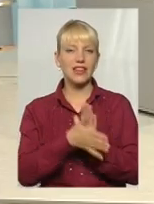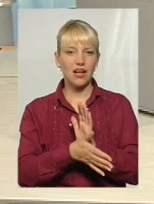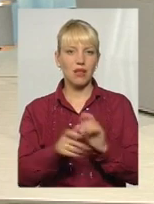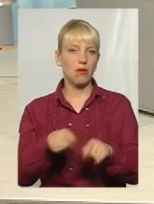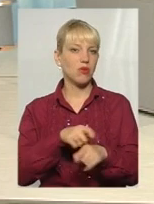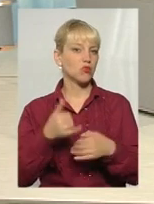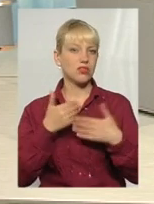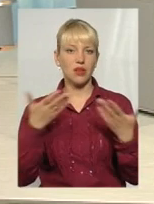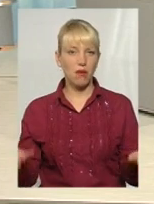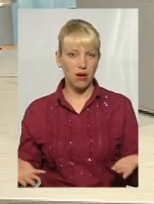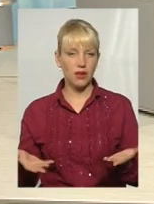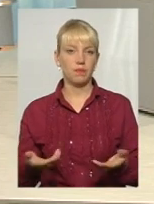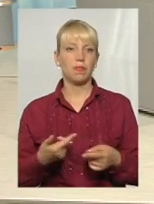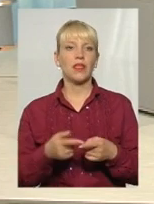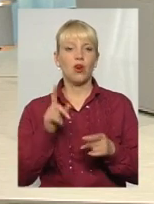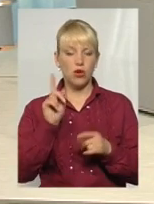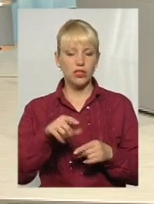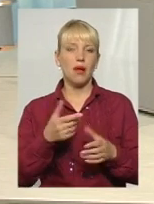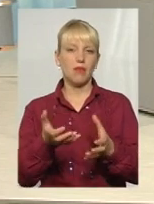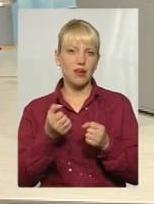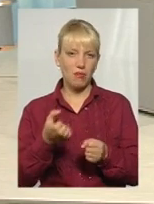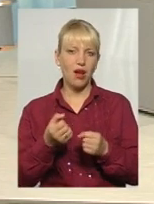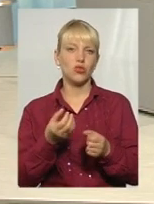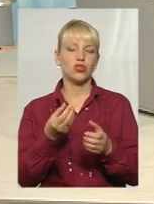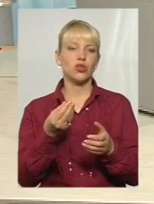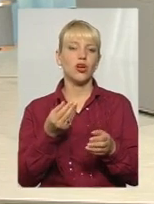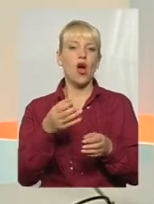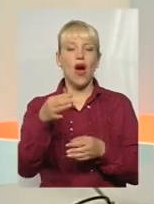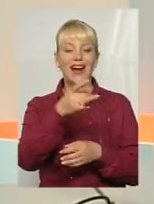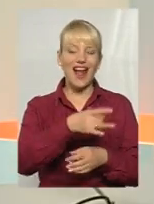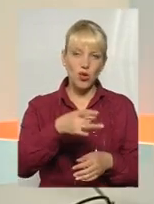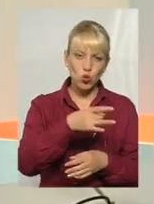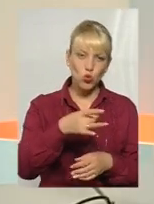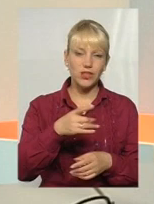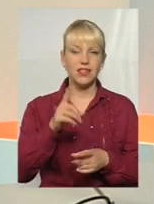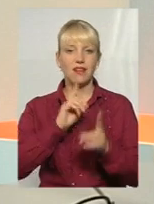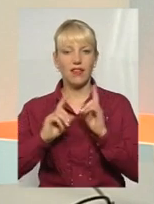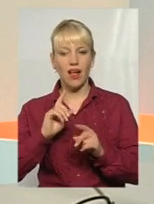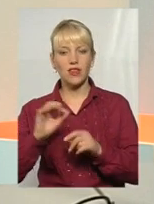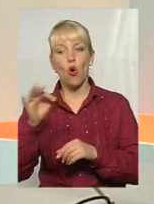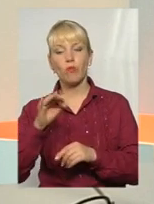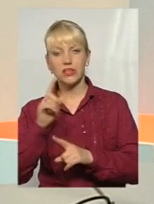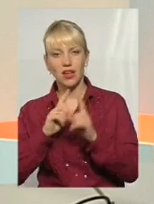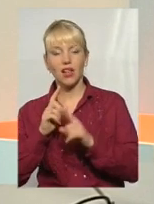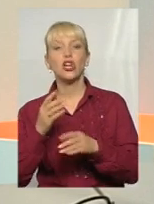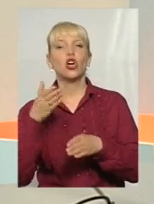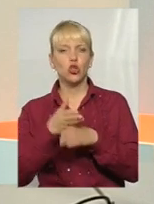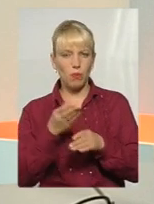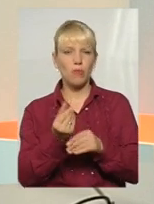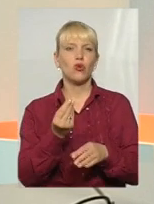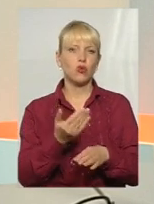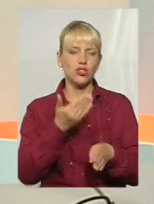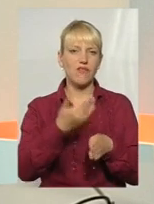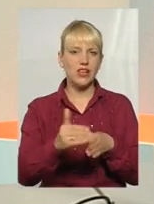немає. Хоча приймають переграми і районні ради, обласні ради, нам допомагають, але це допомагають вже додатково. Що